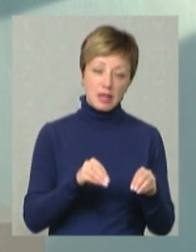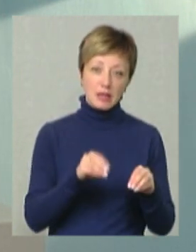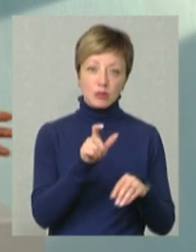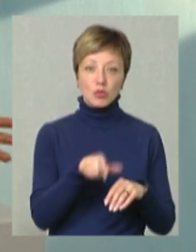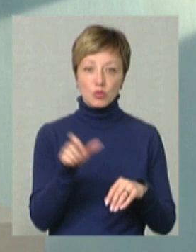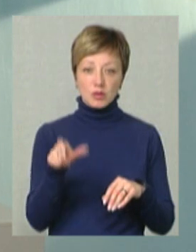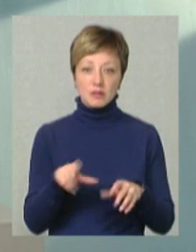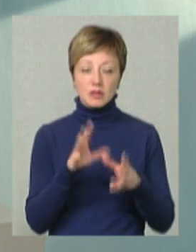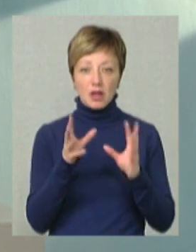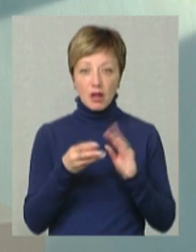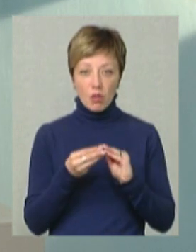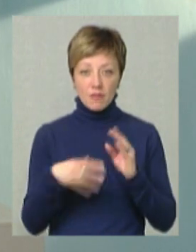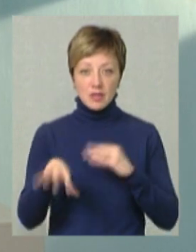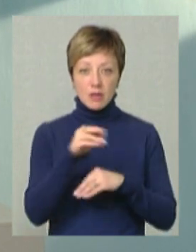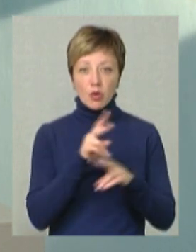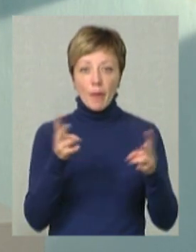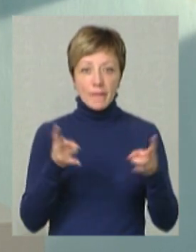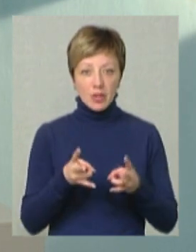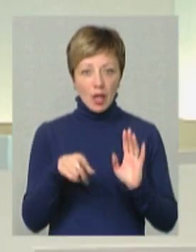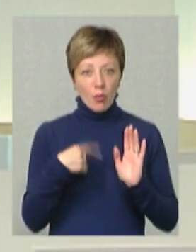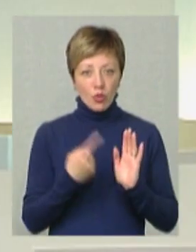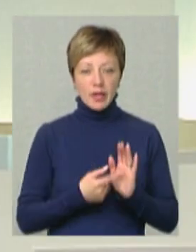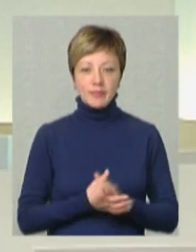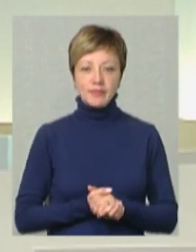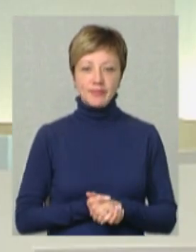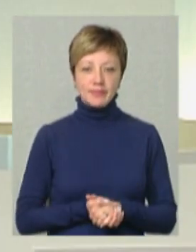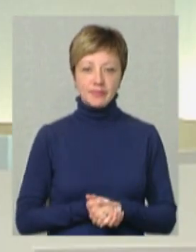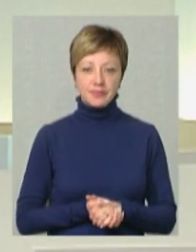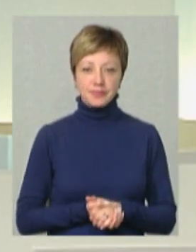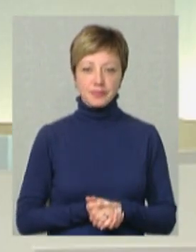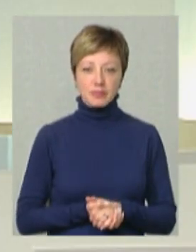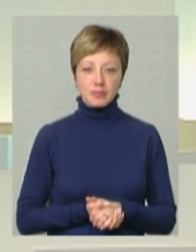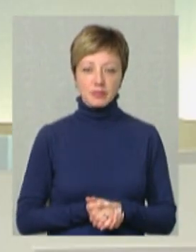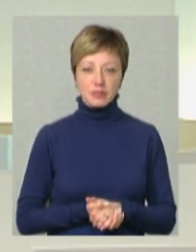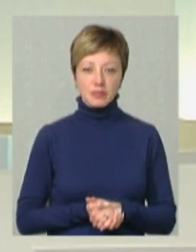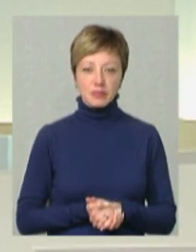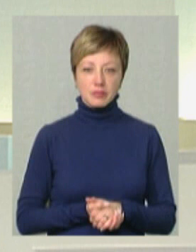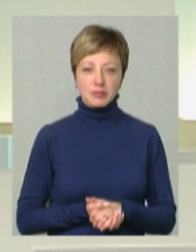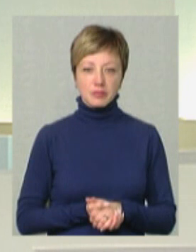чи загалом усім, хто цього потребує? Так, дійсно,